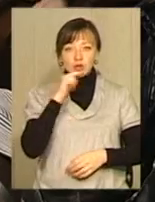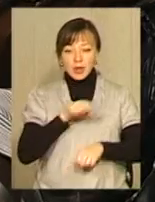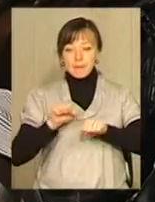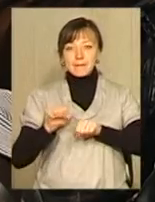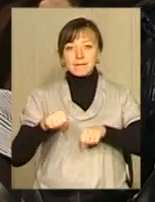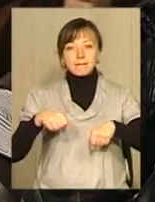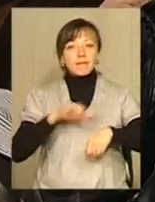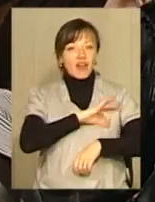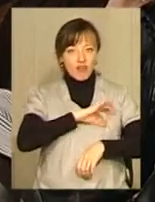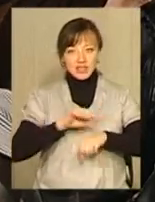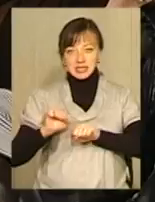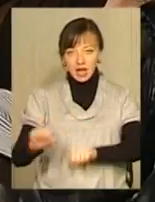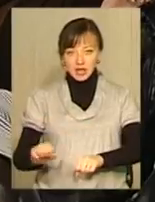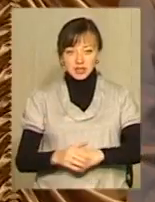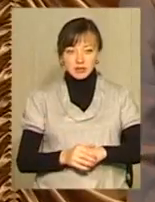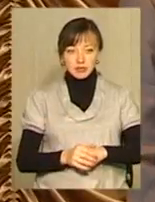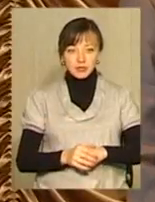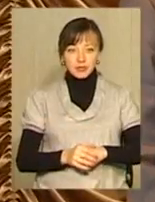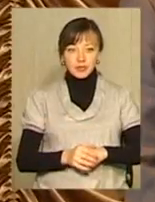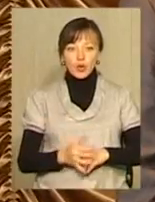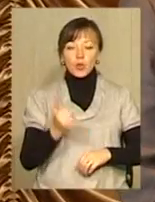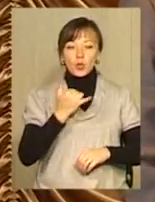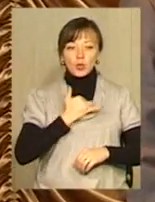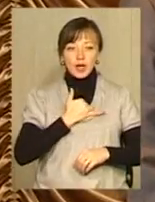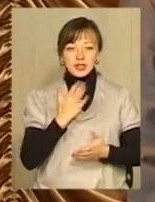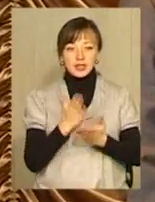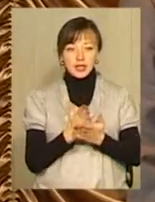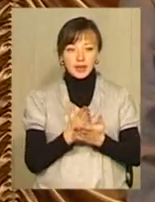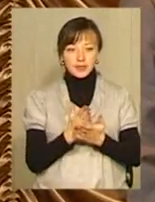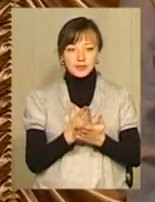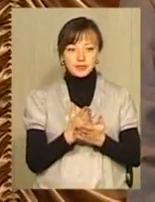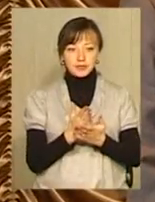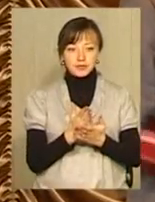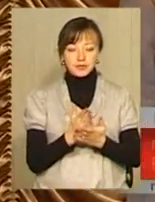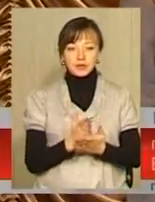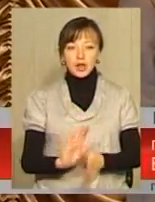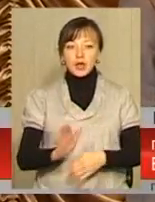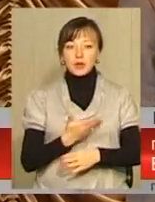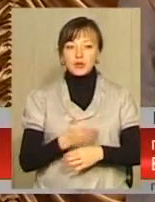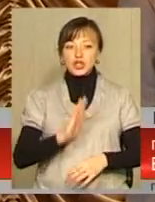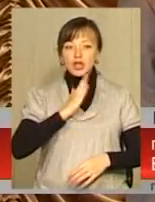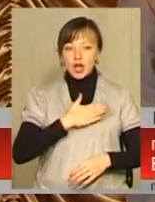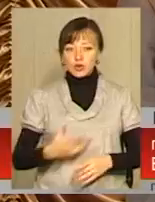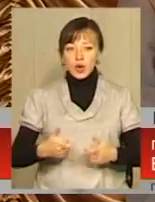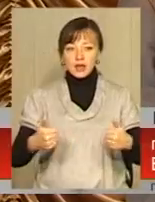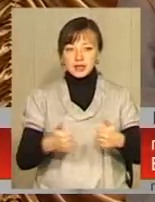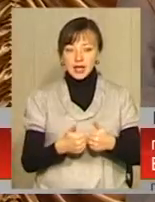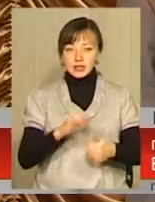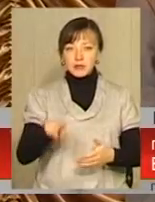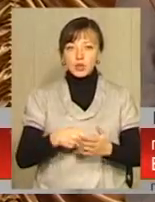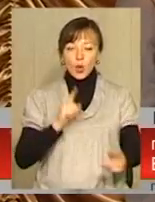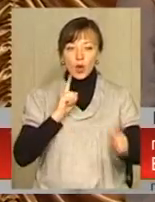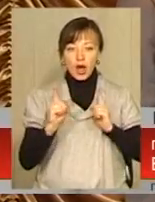що нині дуже важливо, особливо у галузі торгівлі. В нас є між нашою організацією і Хмельницькою міською